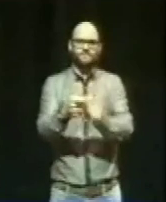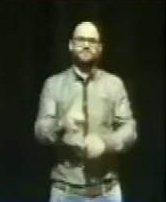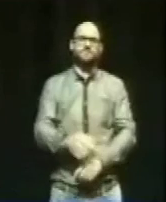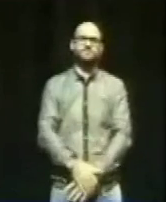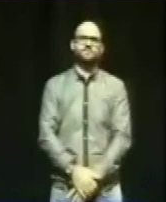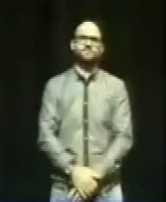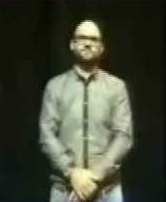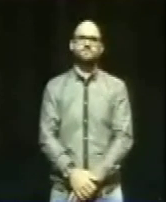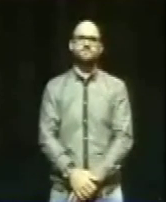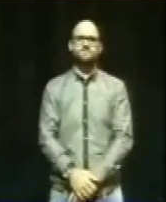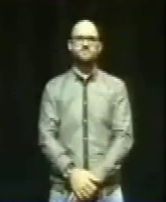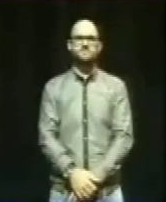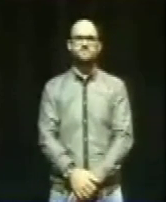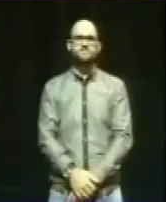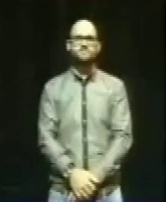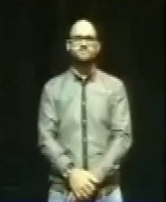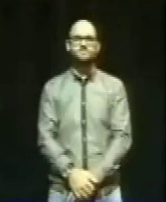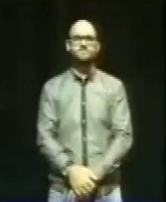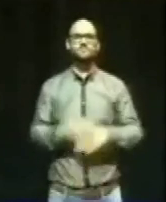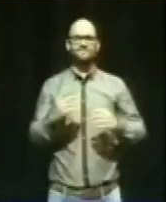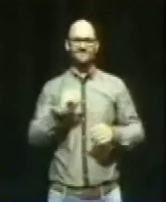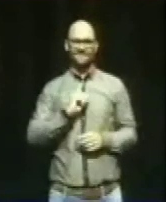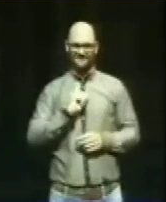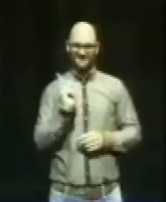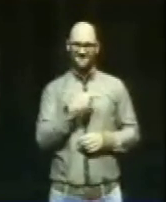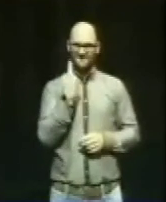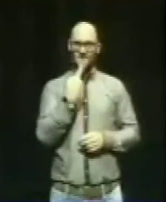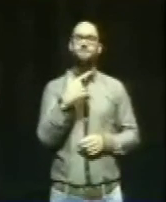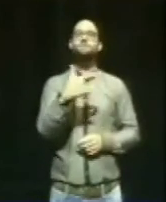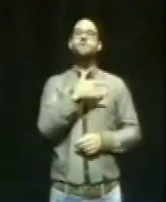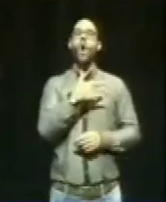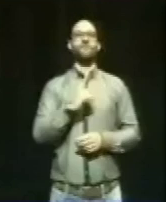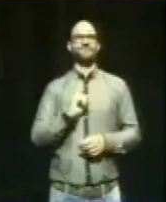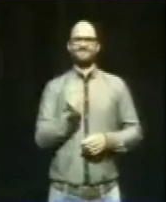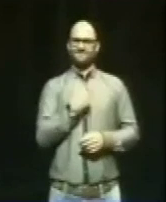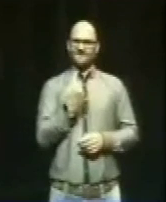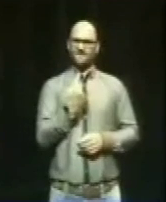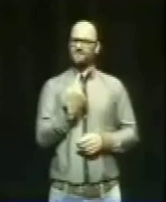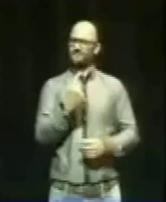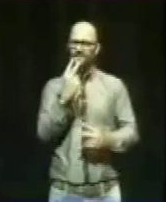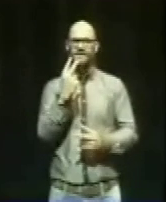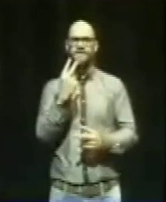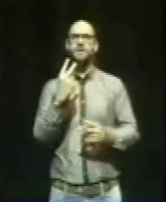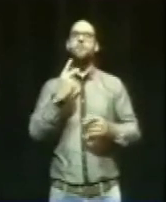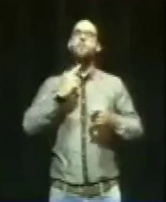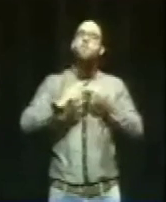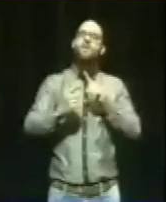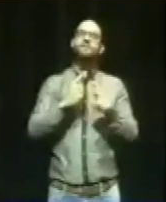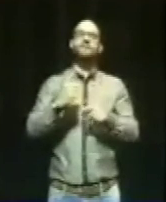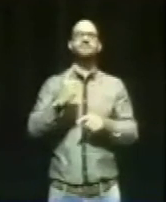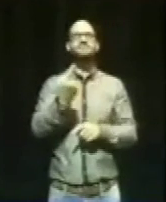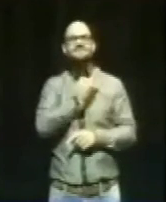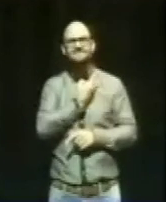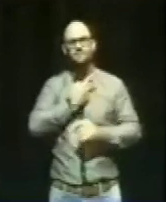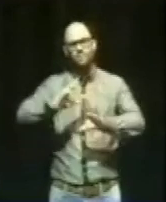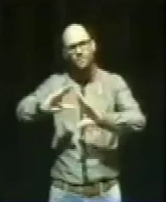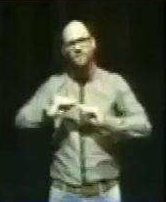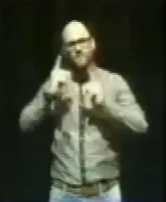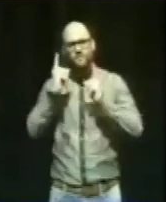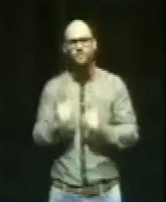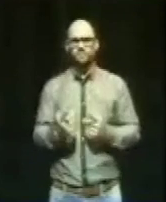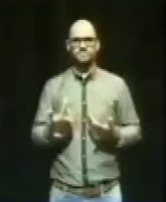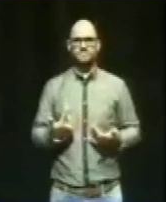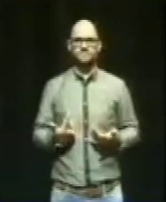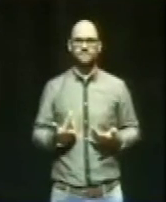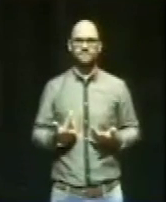wenn die Betroffenen, wir alle, Politik in unsere eigene Hand nehmen. Wir Piraten werden für